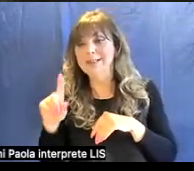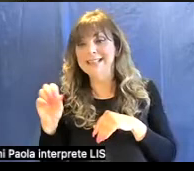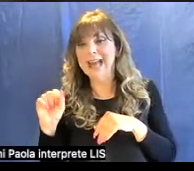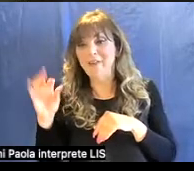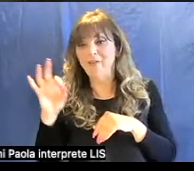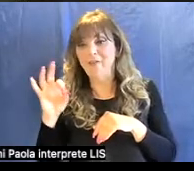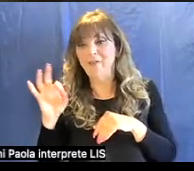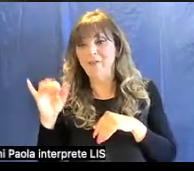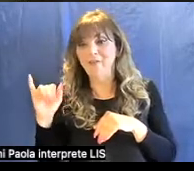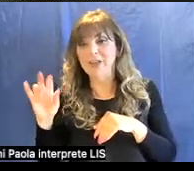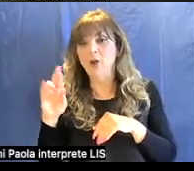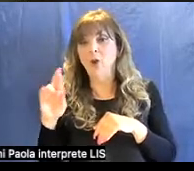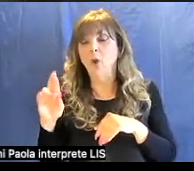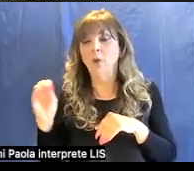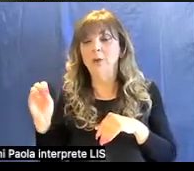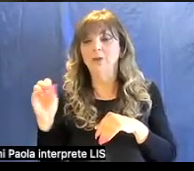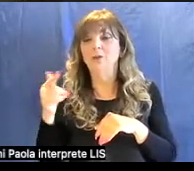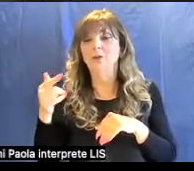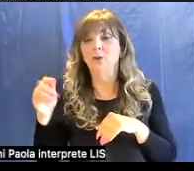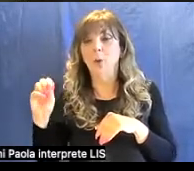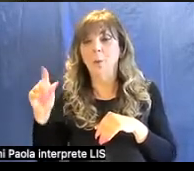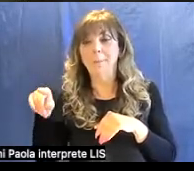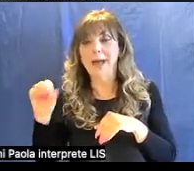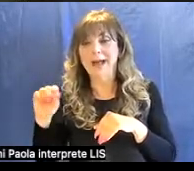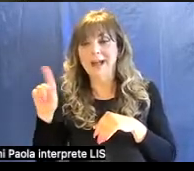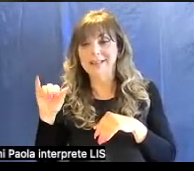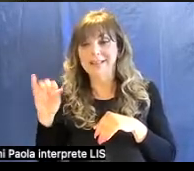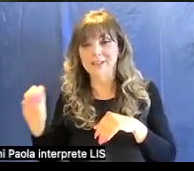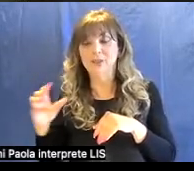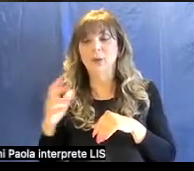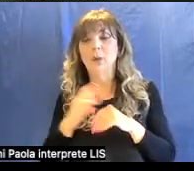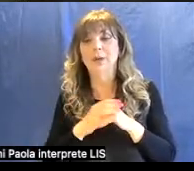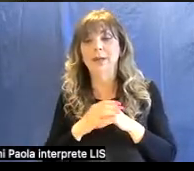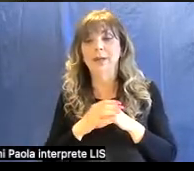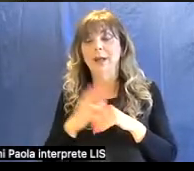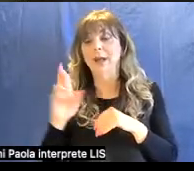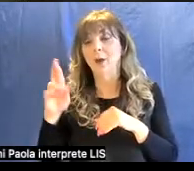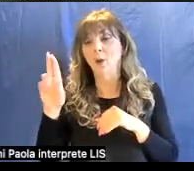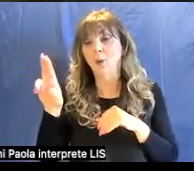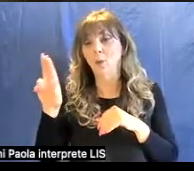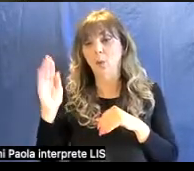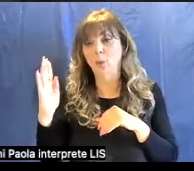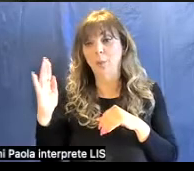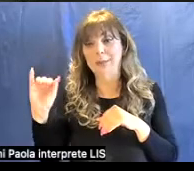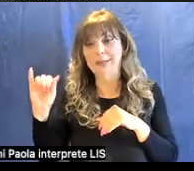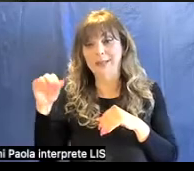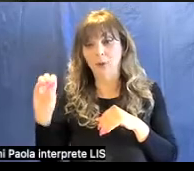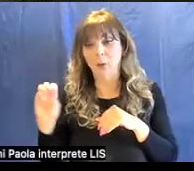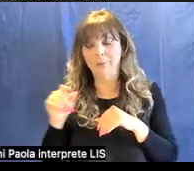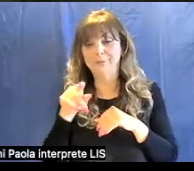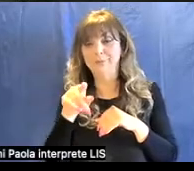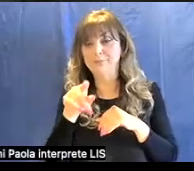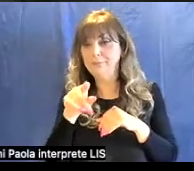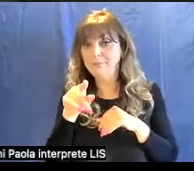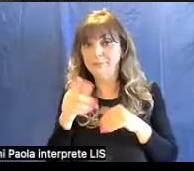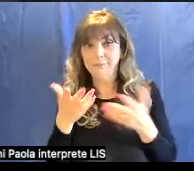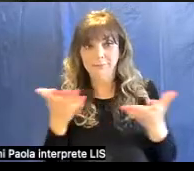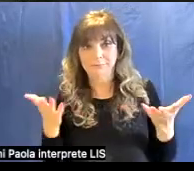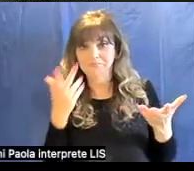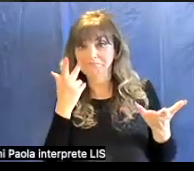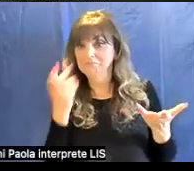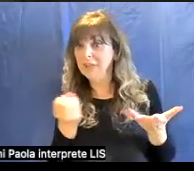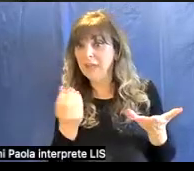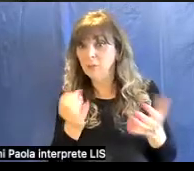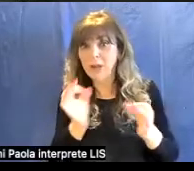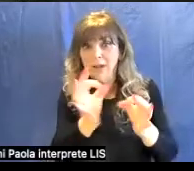topazio con altre gemme attorno a lui e un rubino. Questo è come si presenta in natura